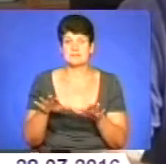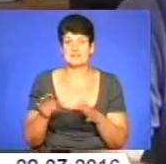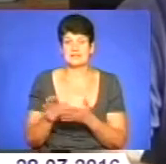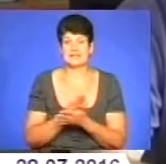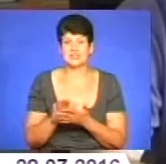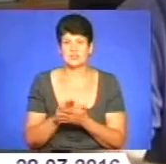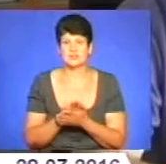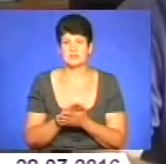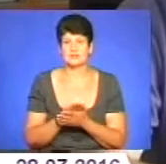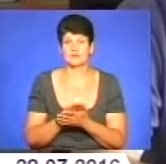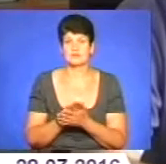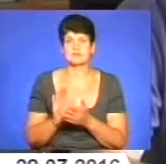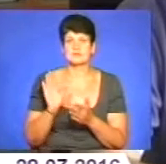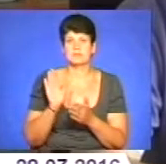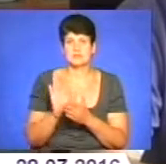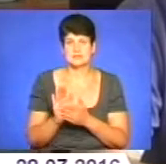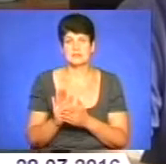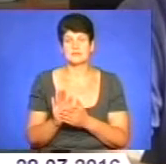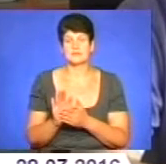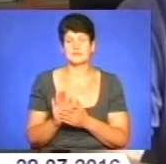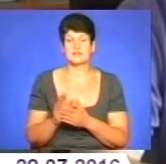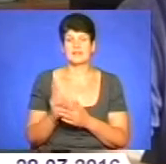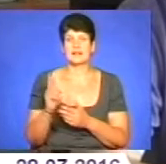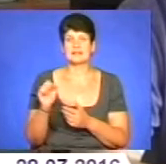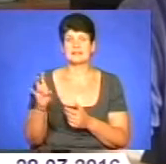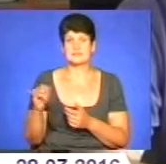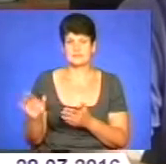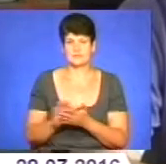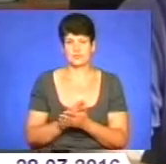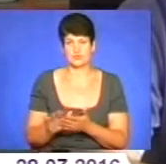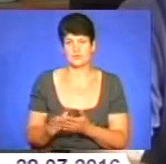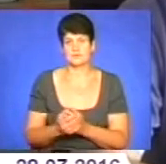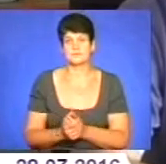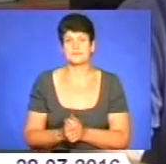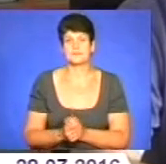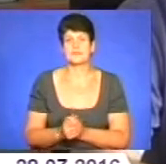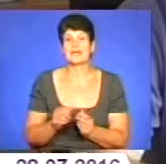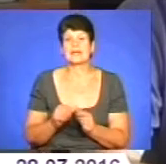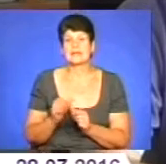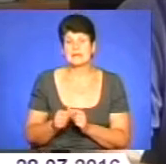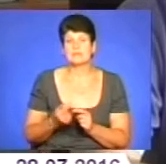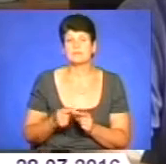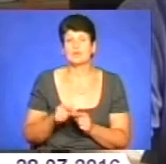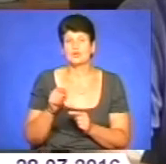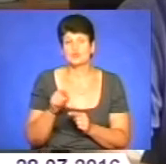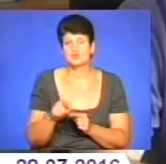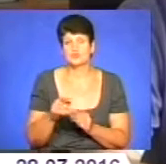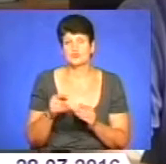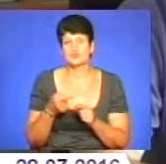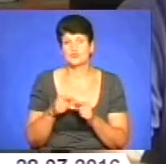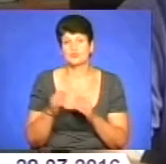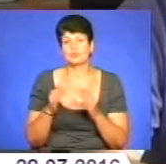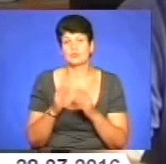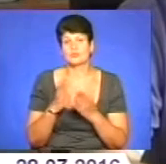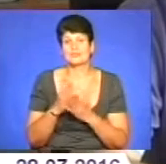його забили, назад поставили на місце, і каналізація прочищена. Крім цього, в цьому будинку проходить